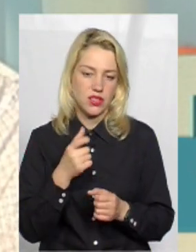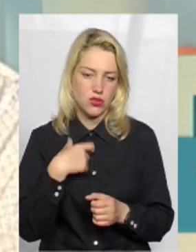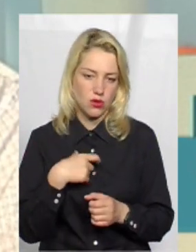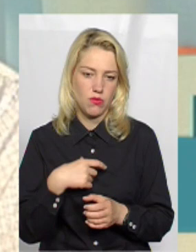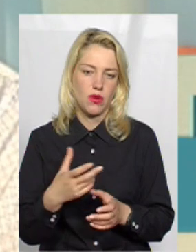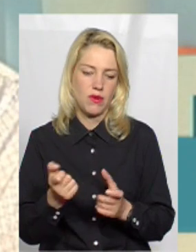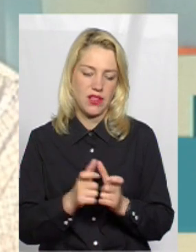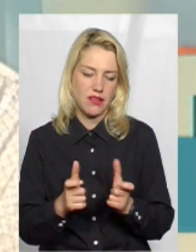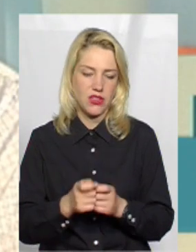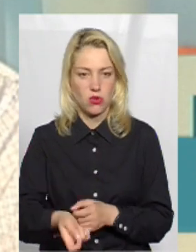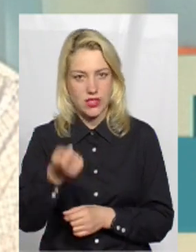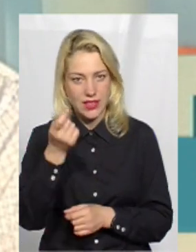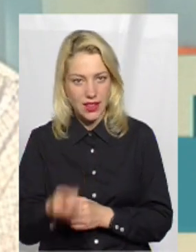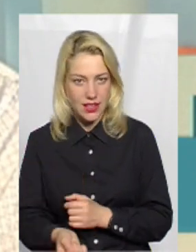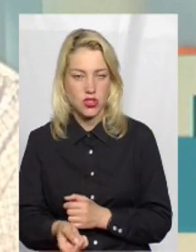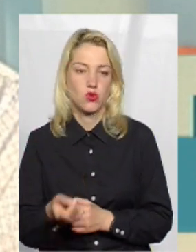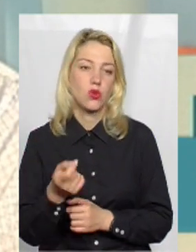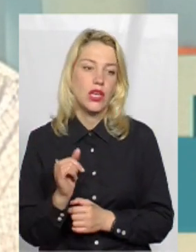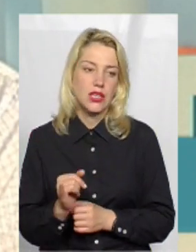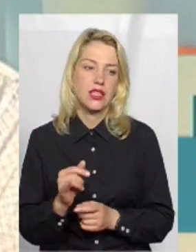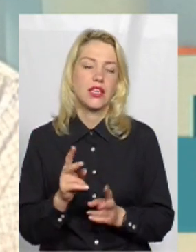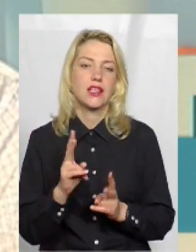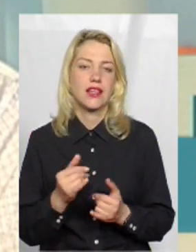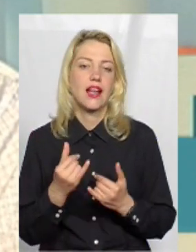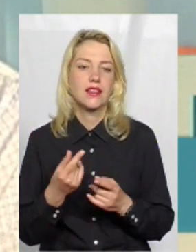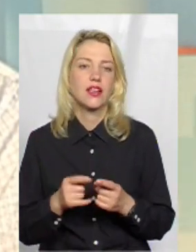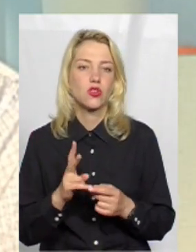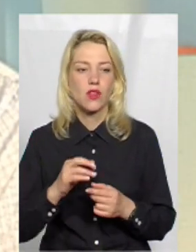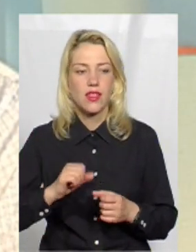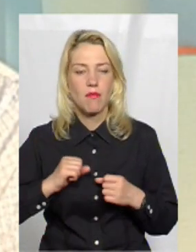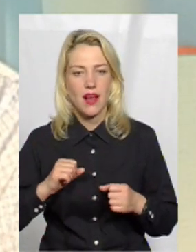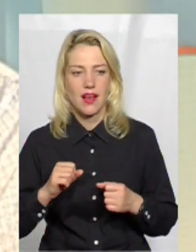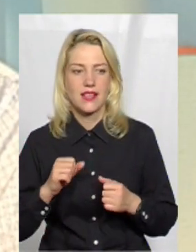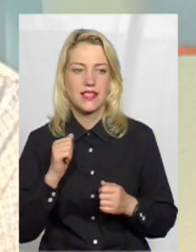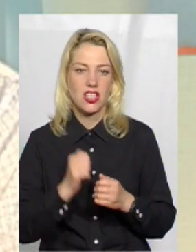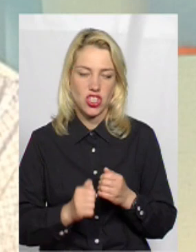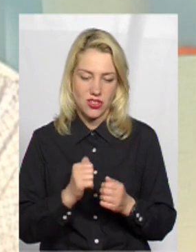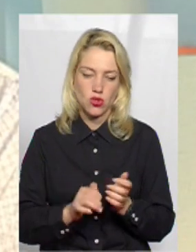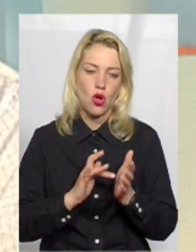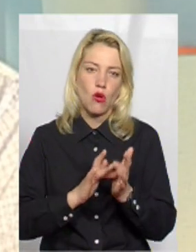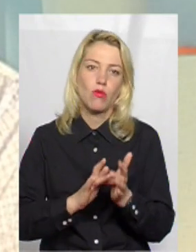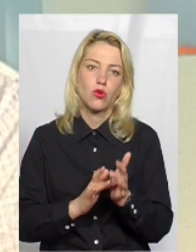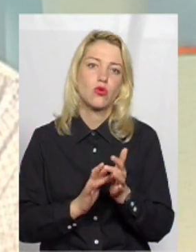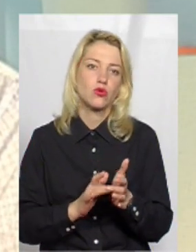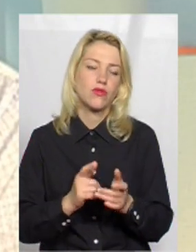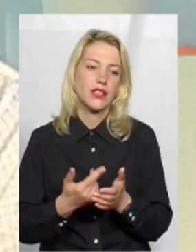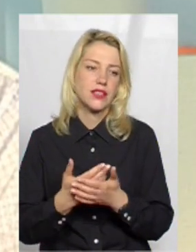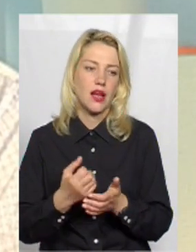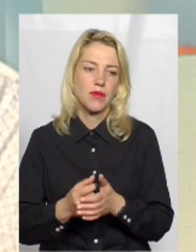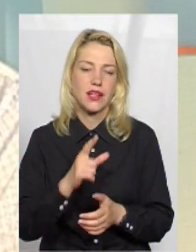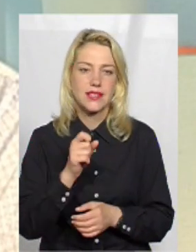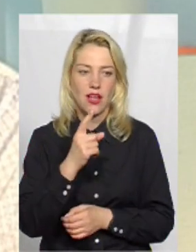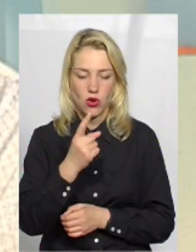квитки із значною знижкою. Тому, якщо для тих, хто намагається більш-менш часто подорожувати, то, скажімо так, за